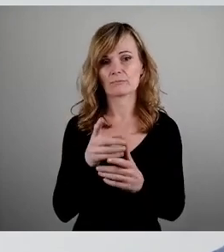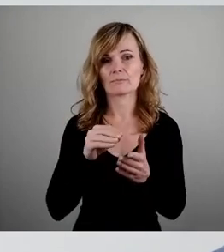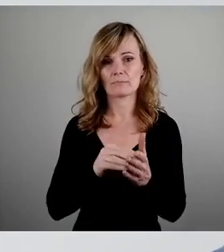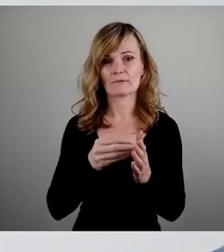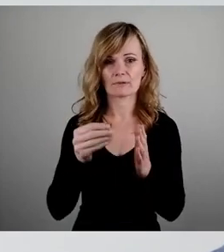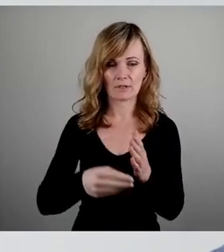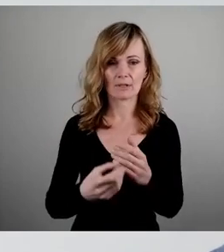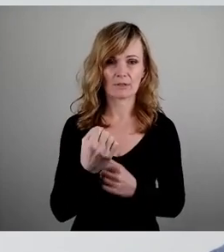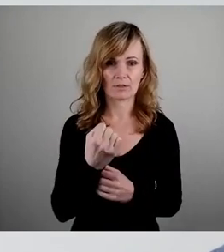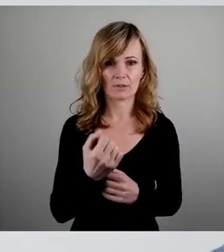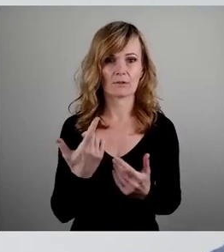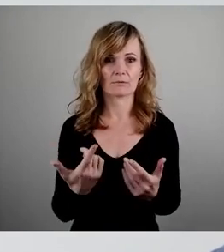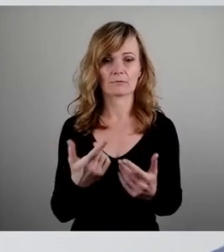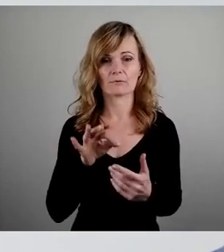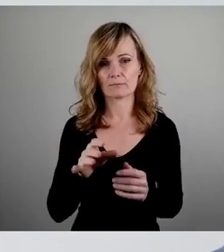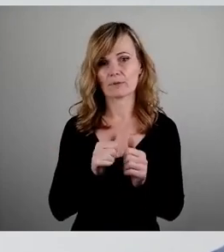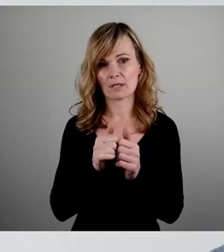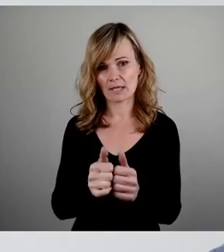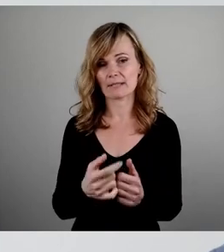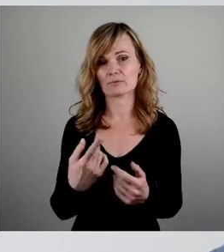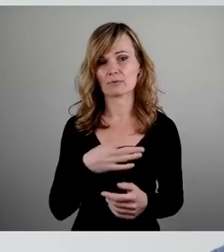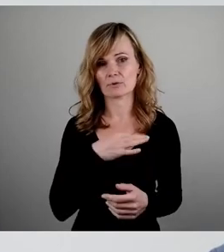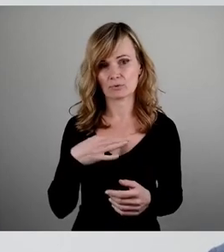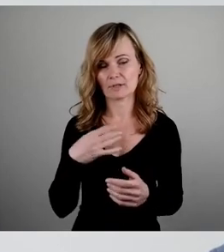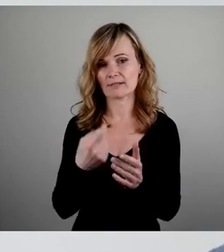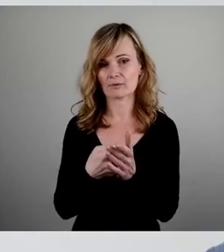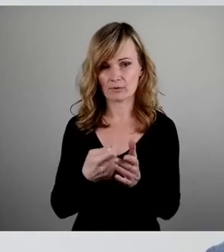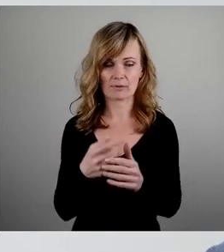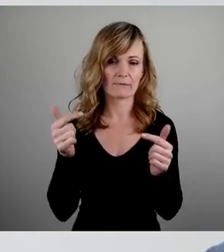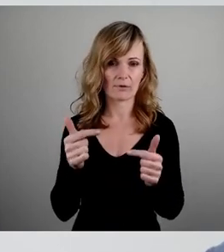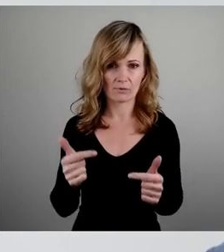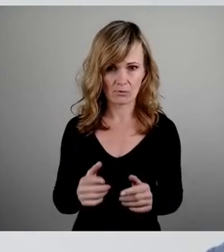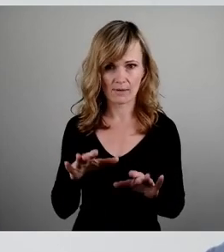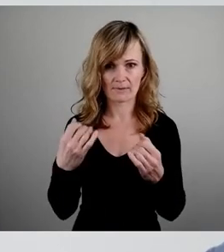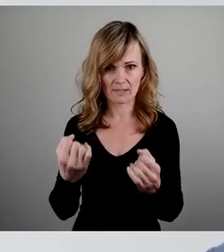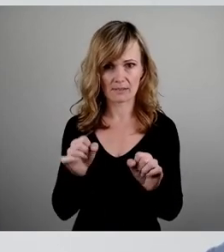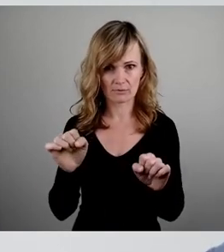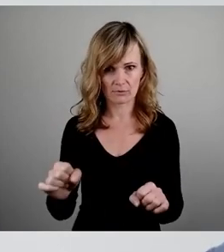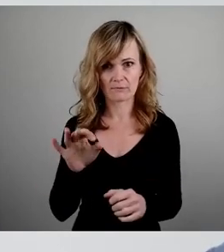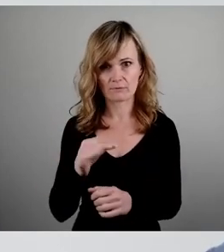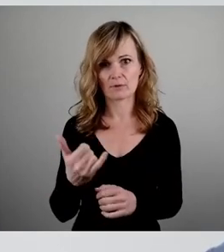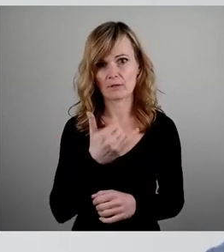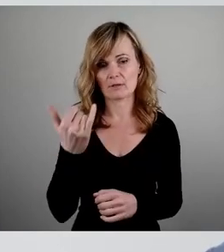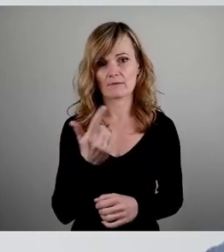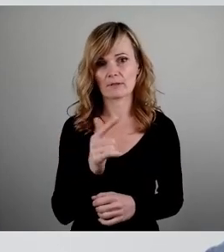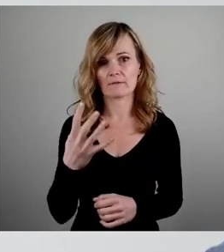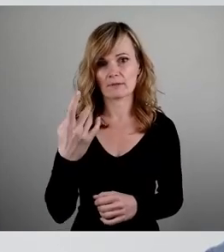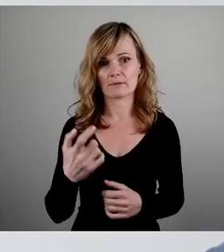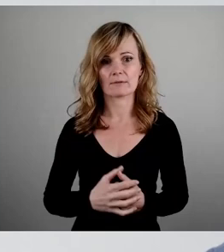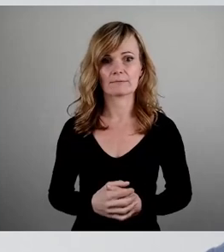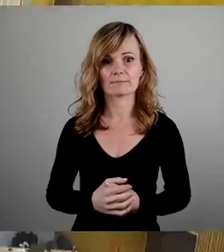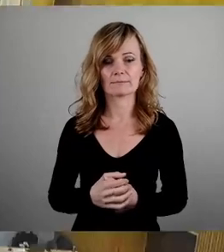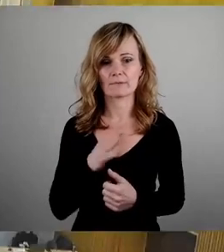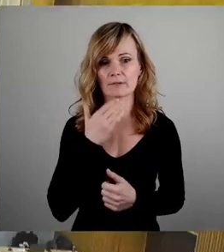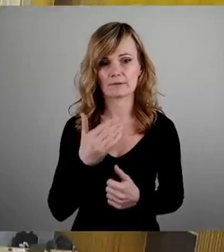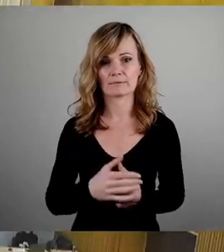sichern, um Begleitung, Gesundheitskosten, Versorgung absichern zu können für das Jahr 2024. Vielen Dank.